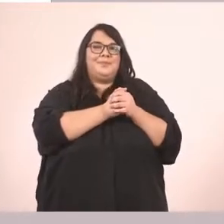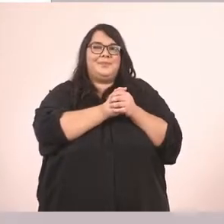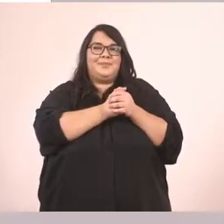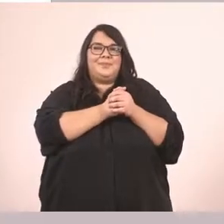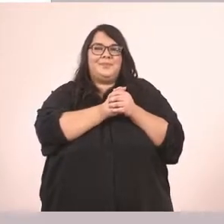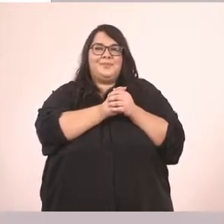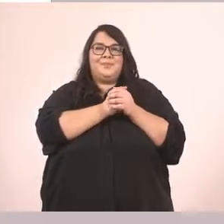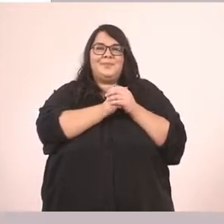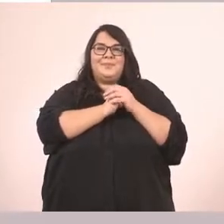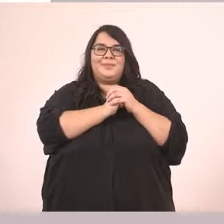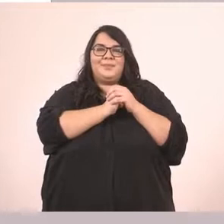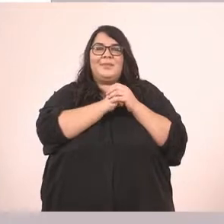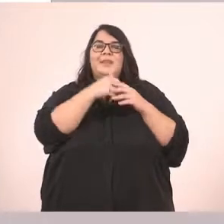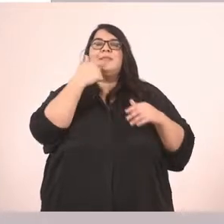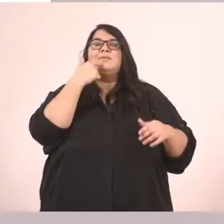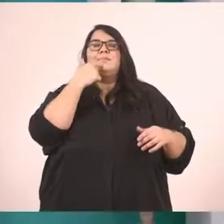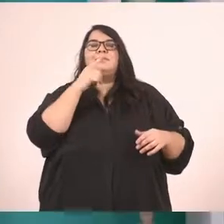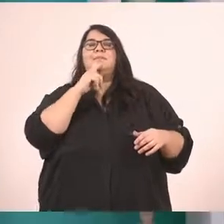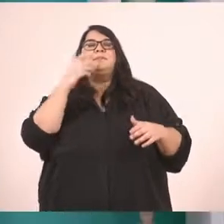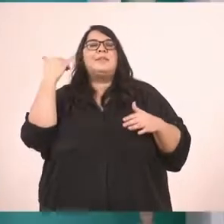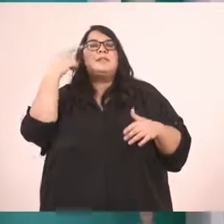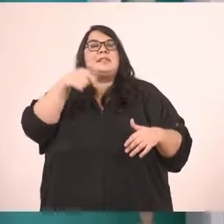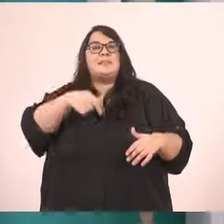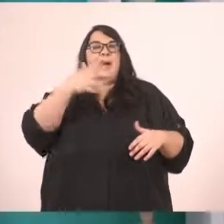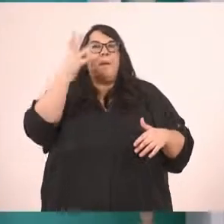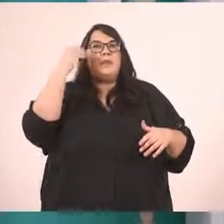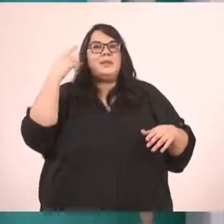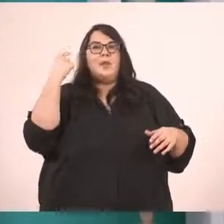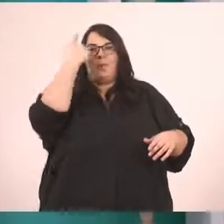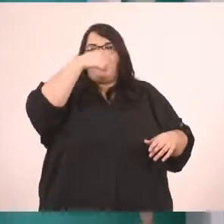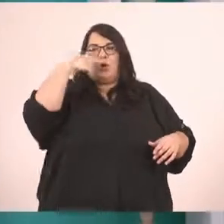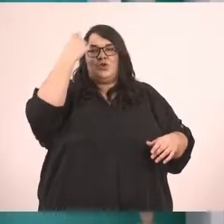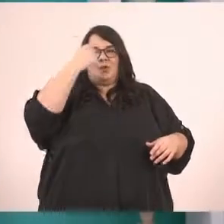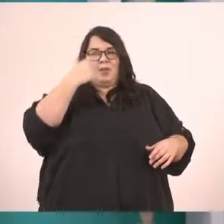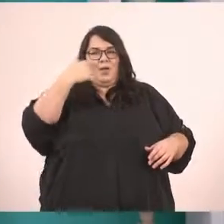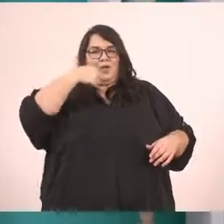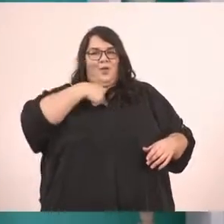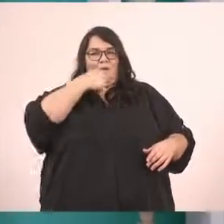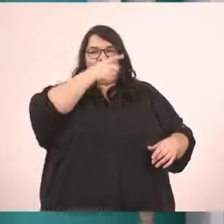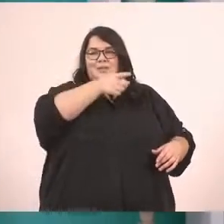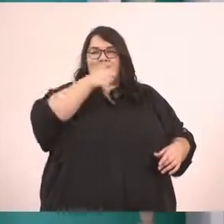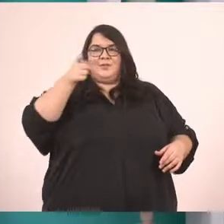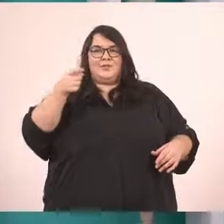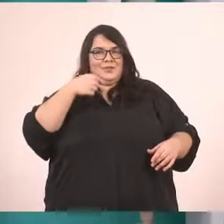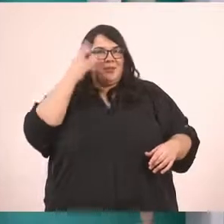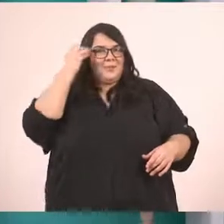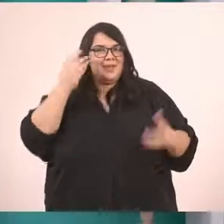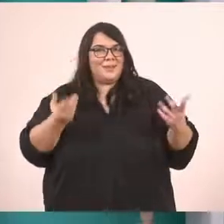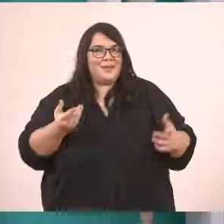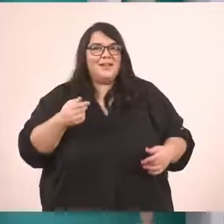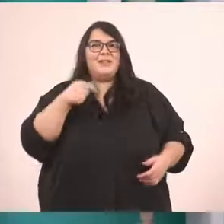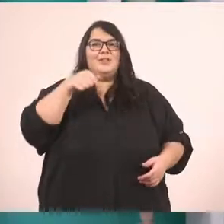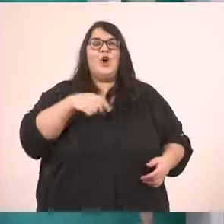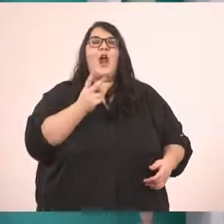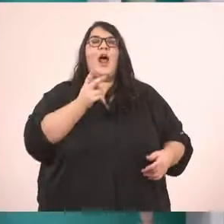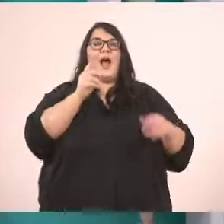Όπως είπαμε και πιο πριν, μάθαμε και τα πρόσωπα μαζί με το ρήμα είμαι. Πάμε να συμπληρώσουμε το σωστό